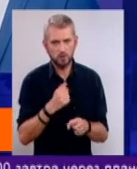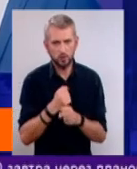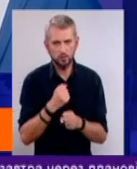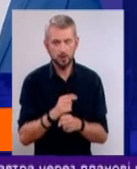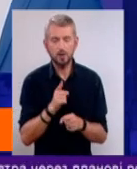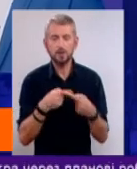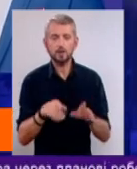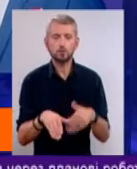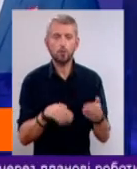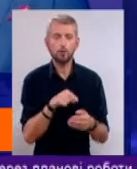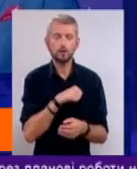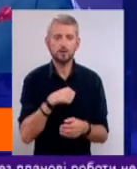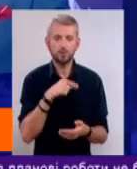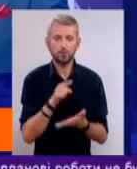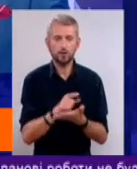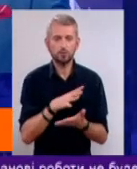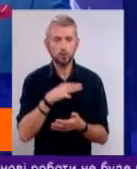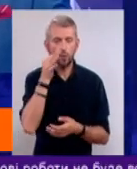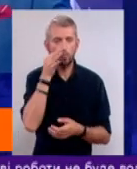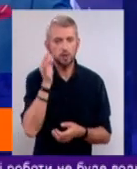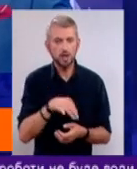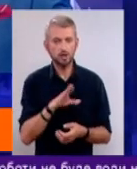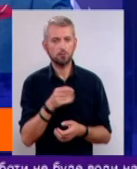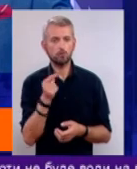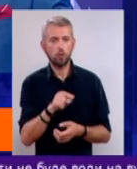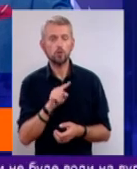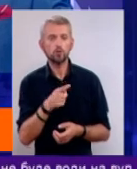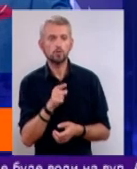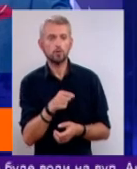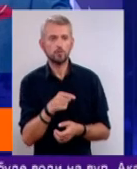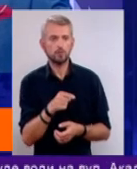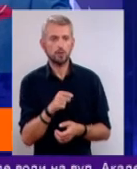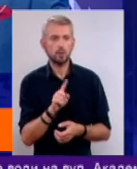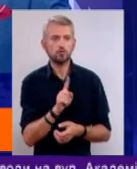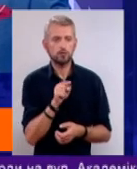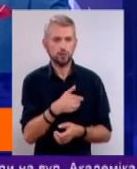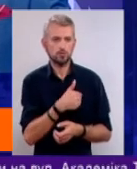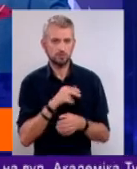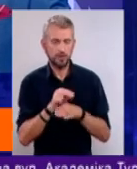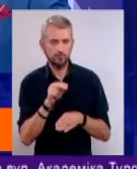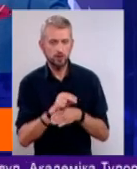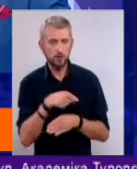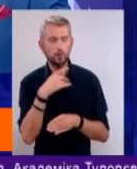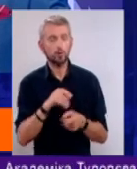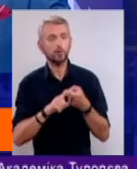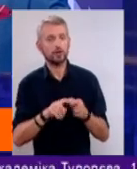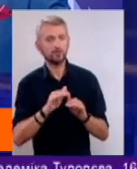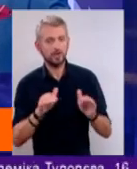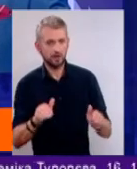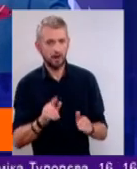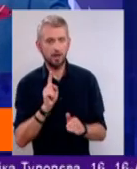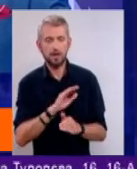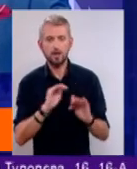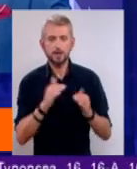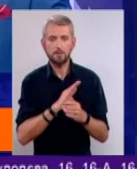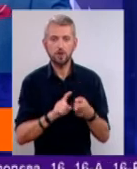Але з іншого боку, вони самі повинні бути компетентними в тому, чому вони намагаються навчатись. Говорять про залежність дітей, але не